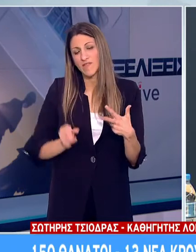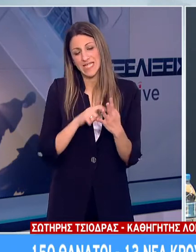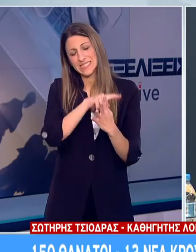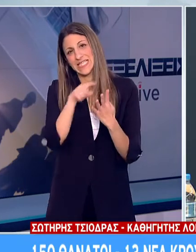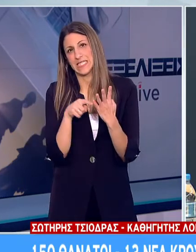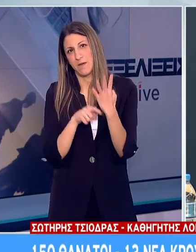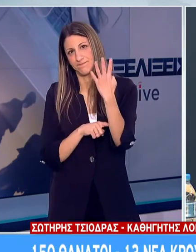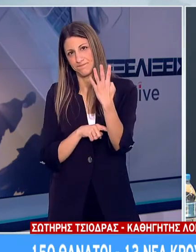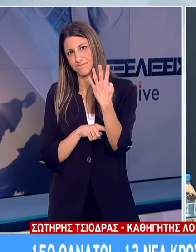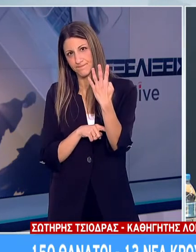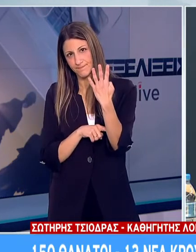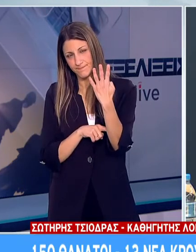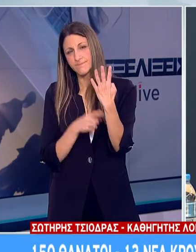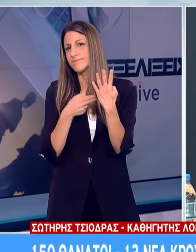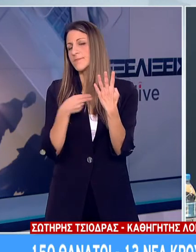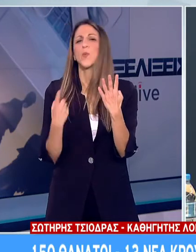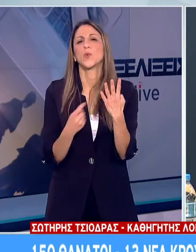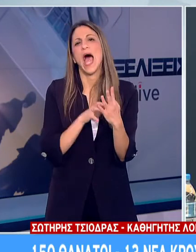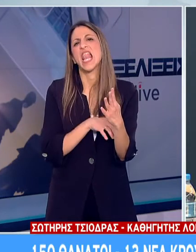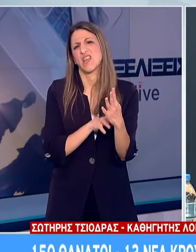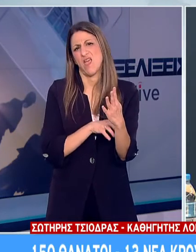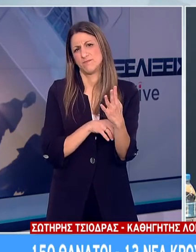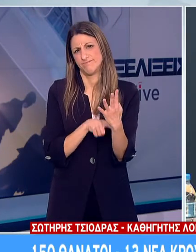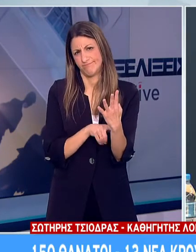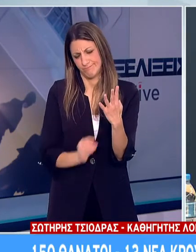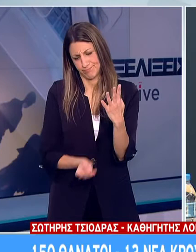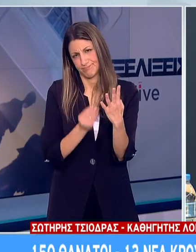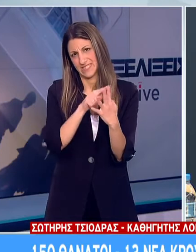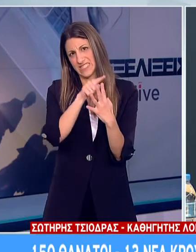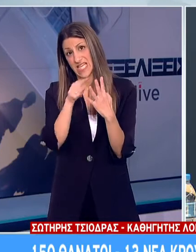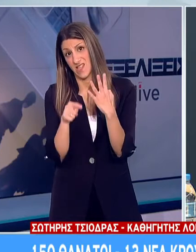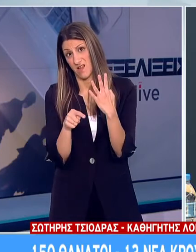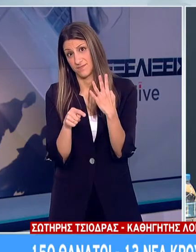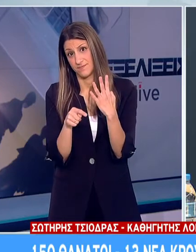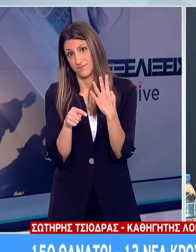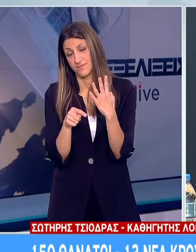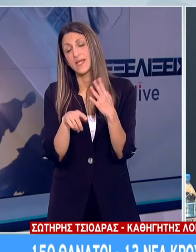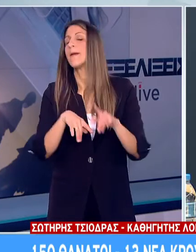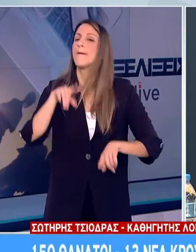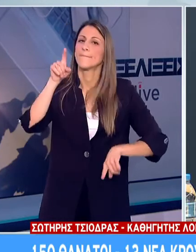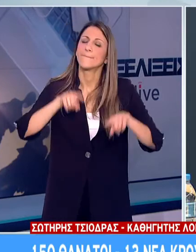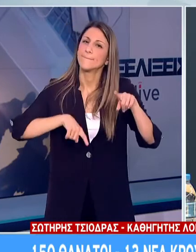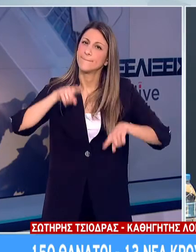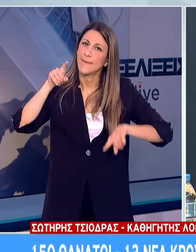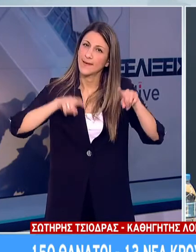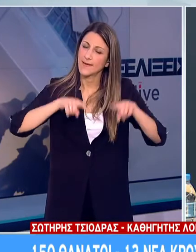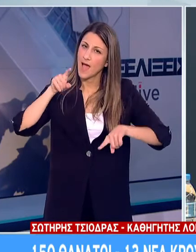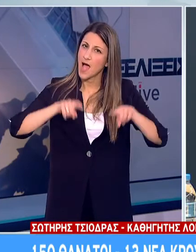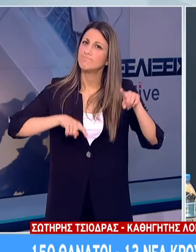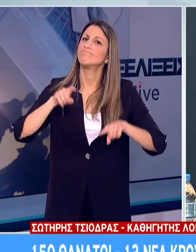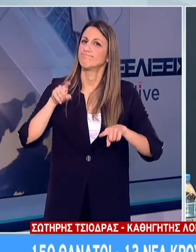σημαντικά σημεία που καθορίζουν κατά κάποιο τρόπο την εμφάνιση μιας αλλεργίας. Και φαίνεται ότι κάποια από αυτά είναι πολύ